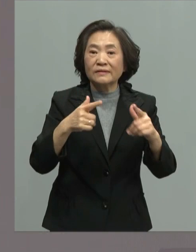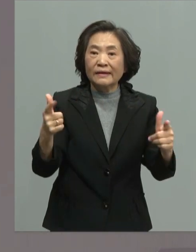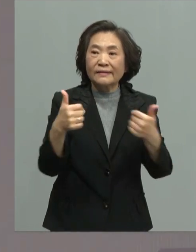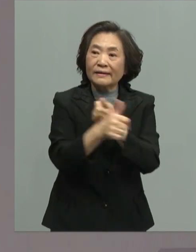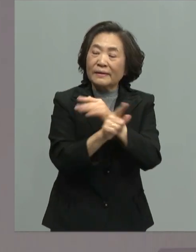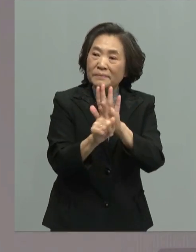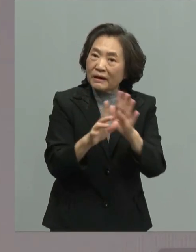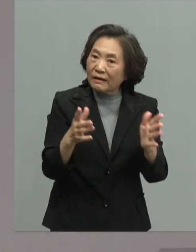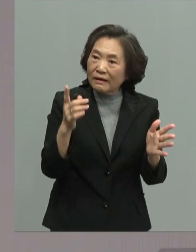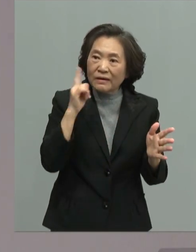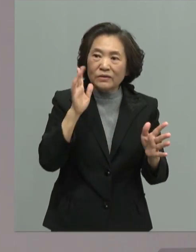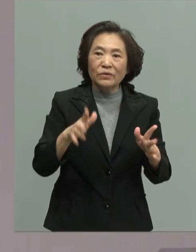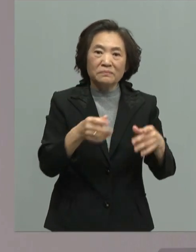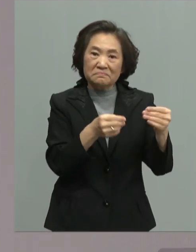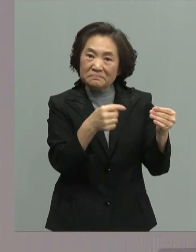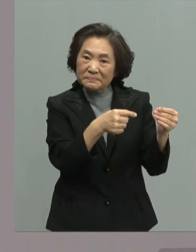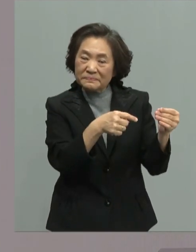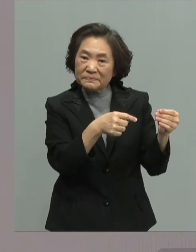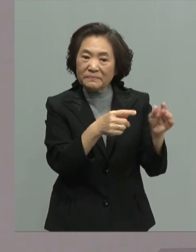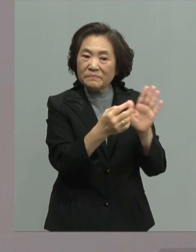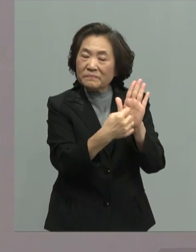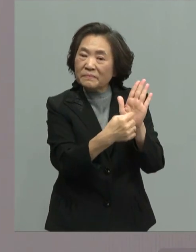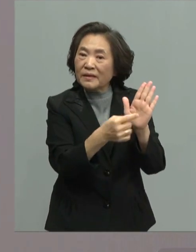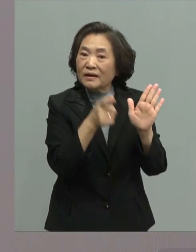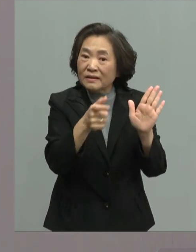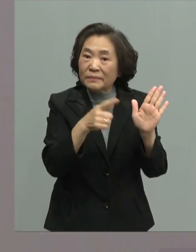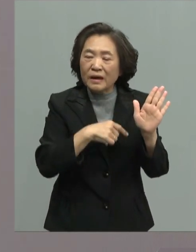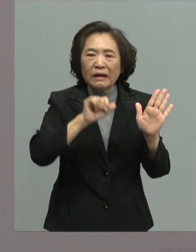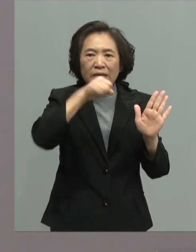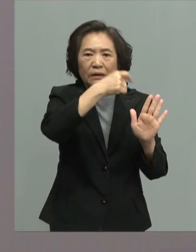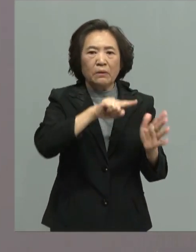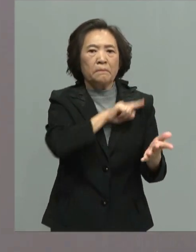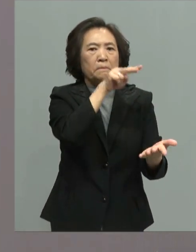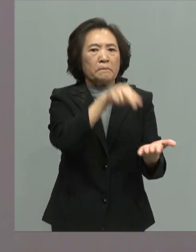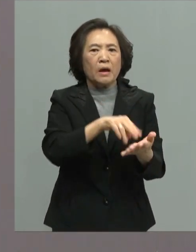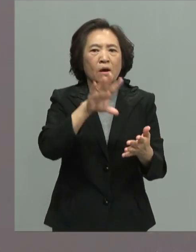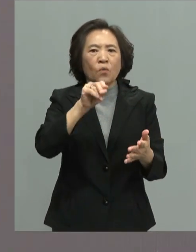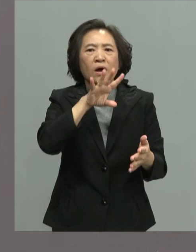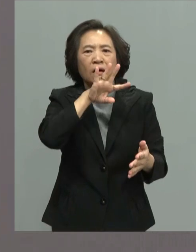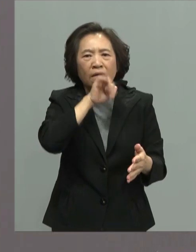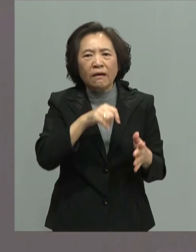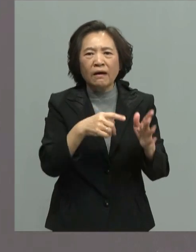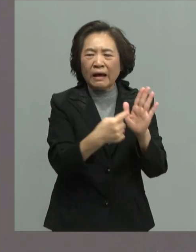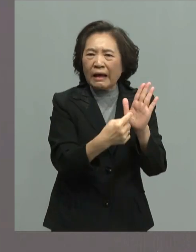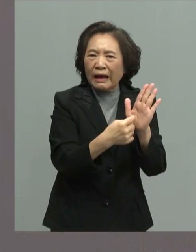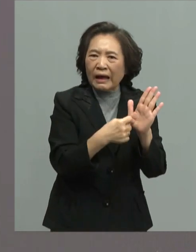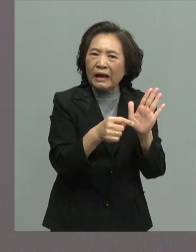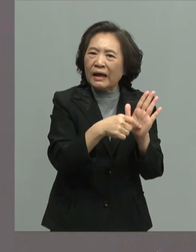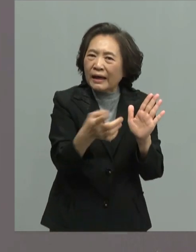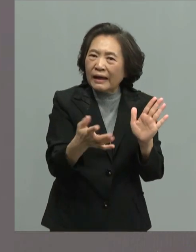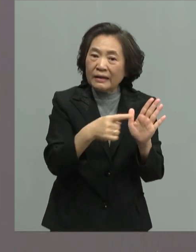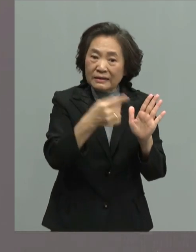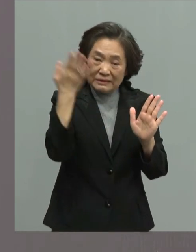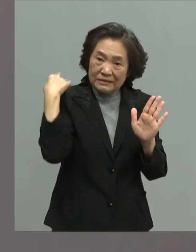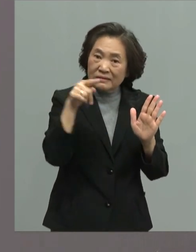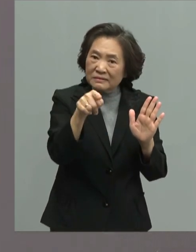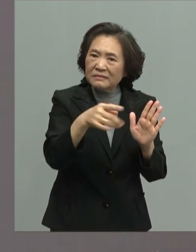拿着牌子叫做台独万岁的牌子你当年很年轻